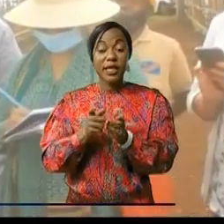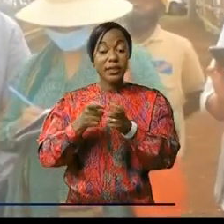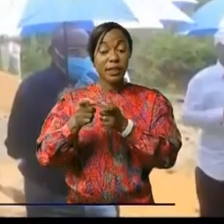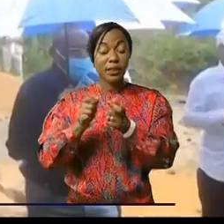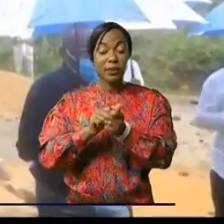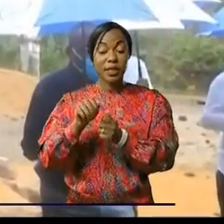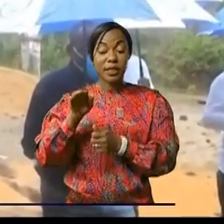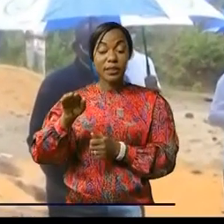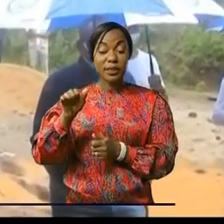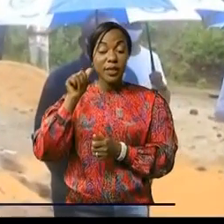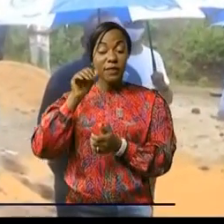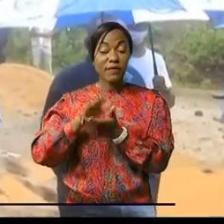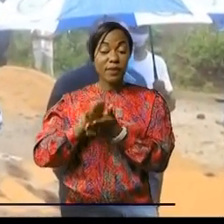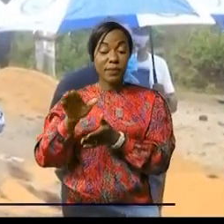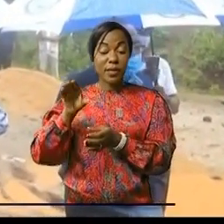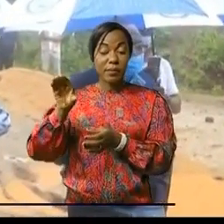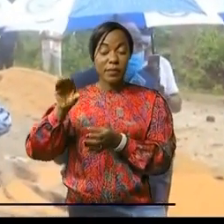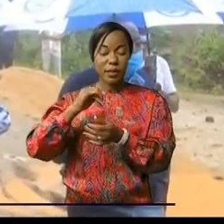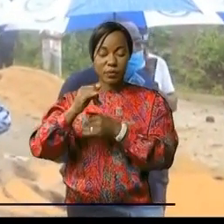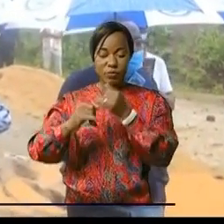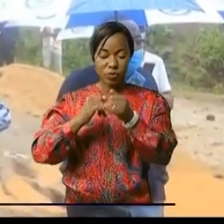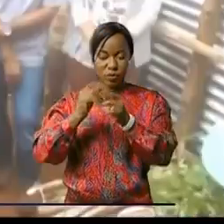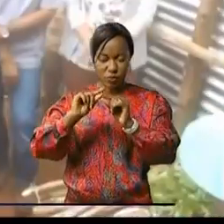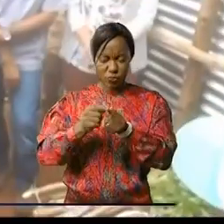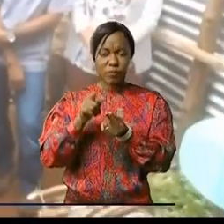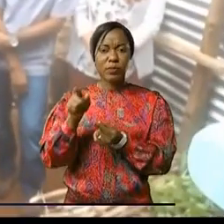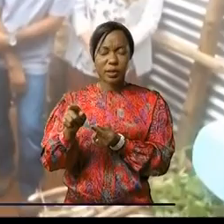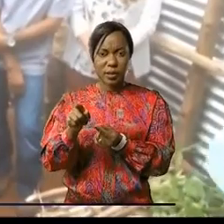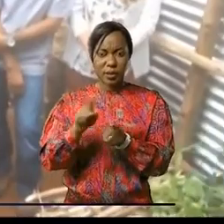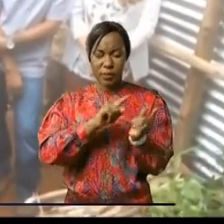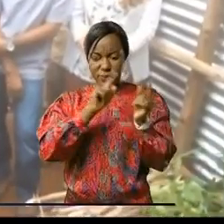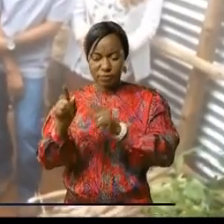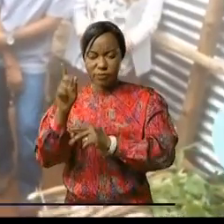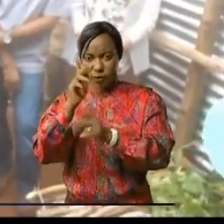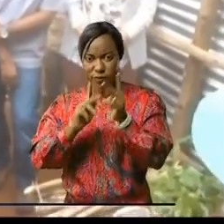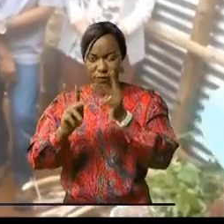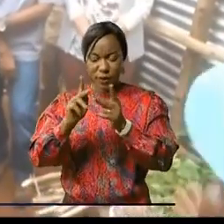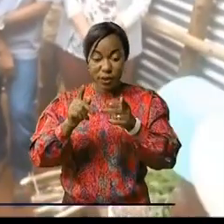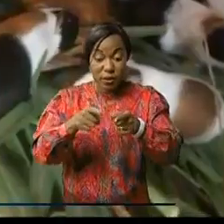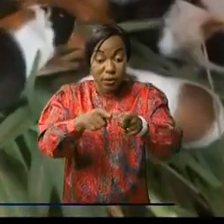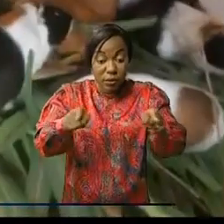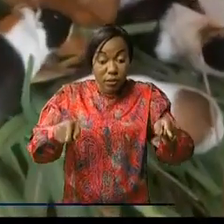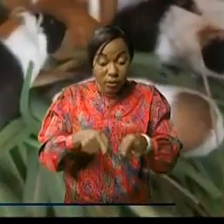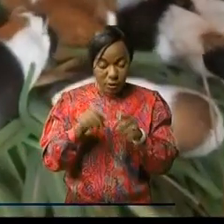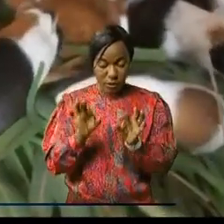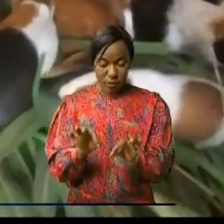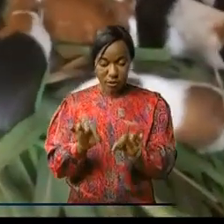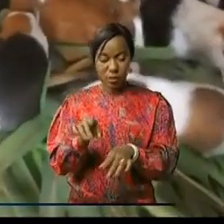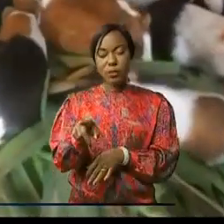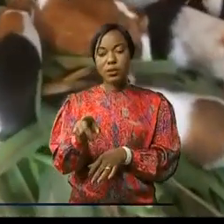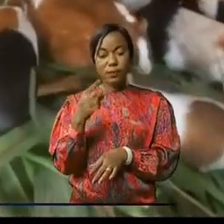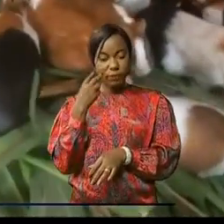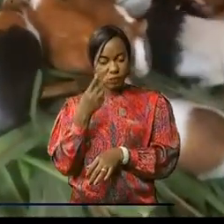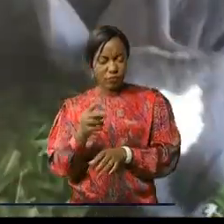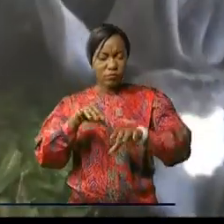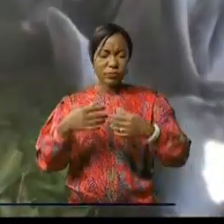développement rural de la Banque mondiale, cette délégation a effectué une visite des terrains sur les sites de mise en œuvre dans